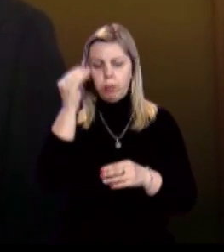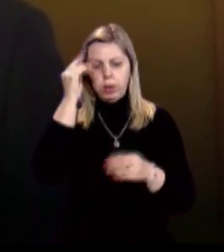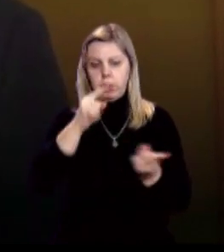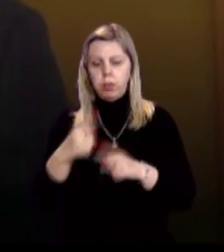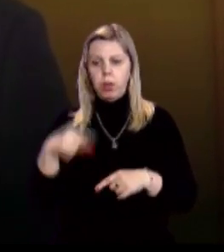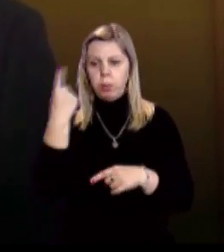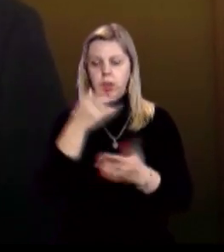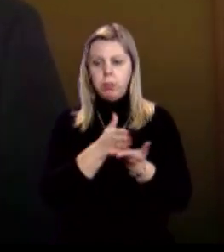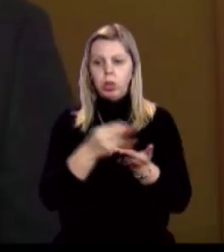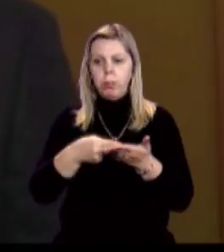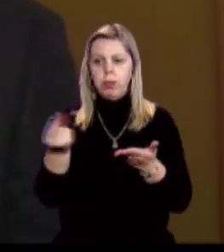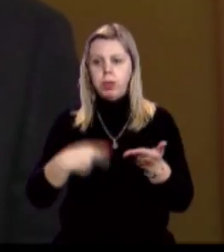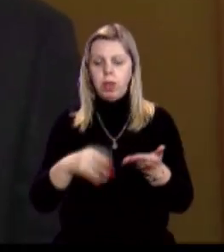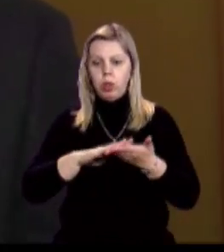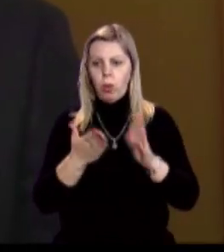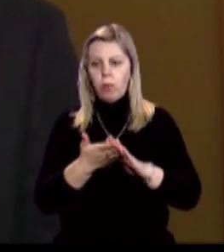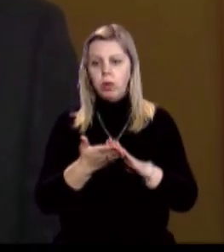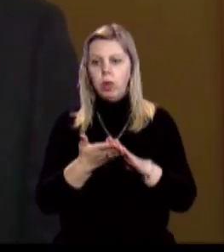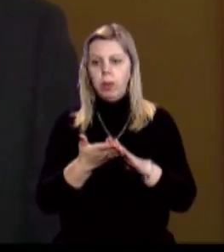закарпатської області стосовно підписання угод,